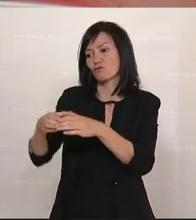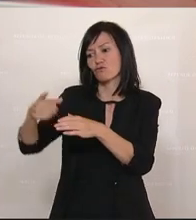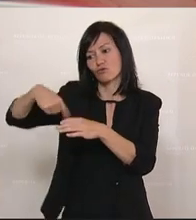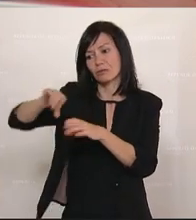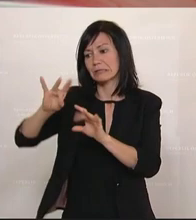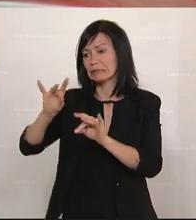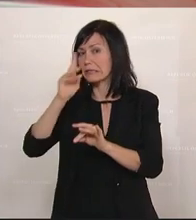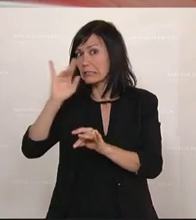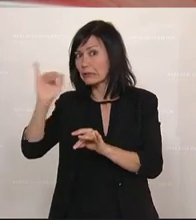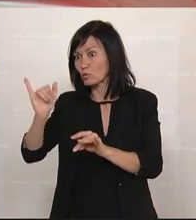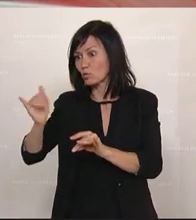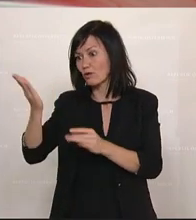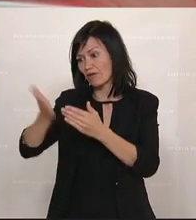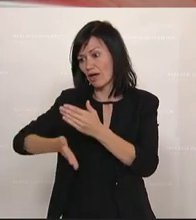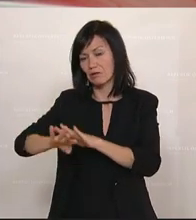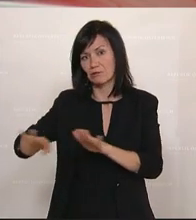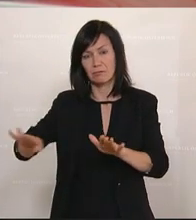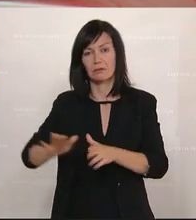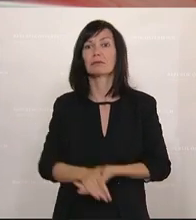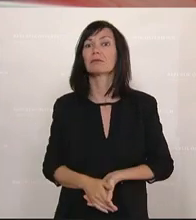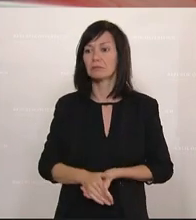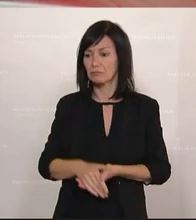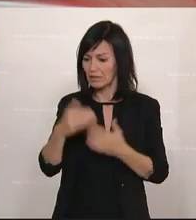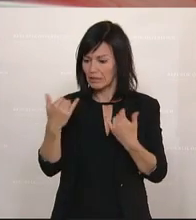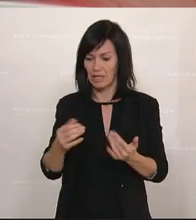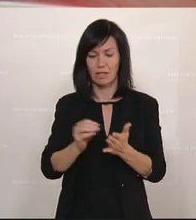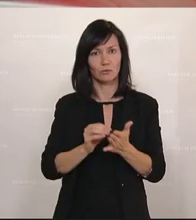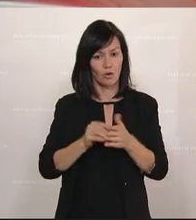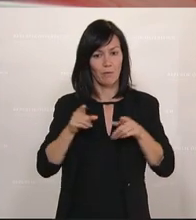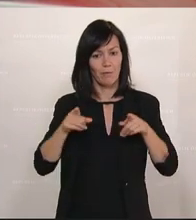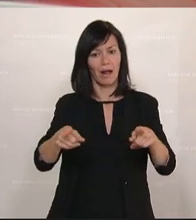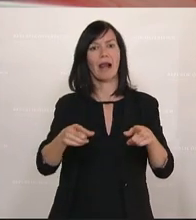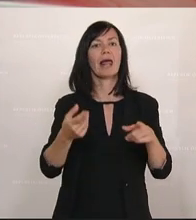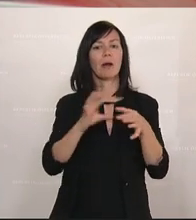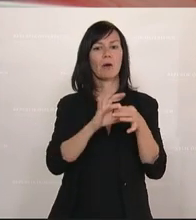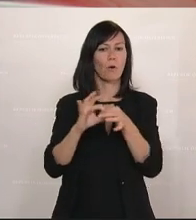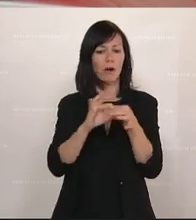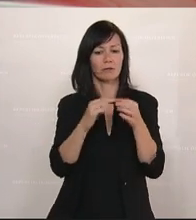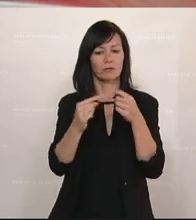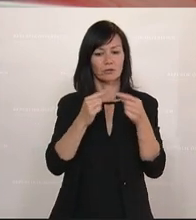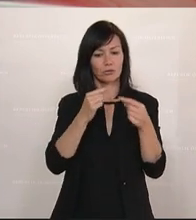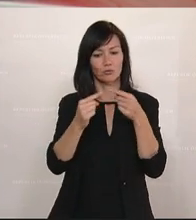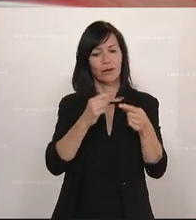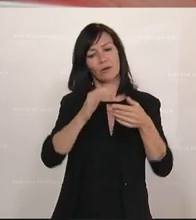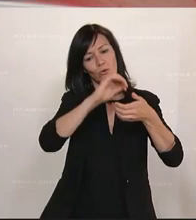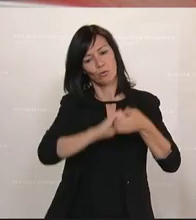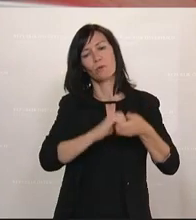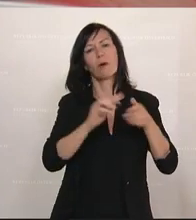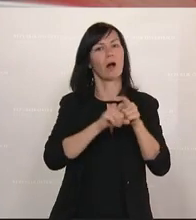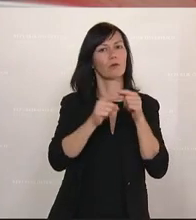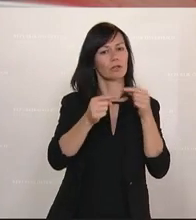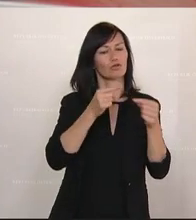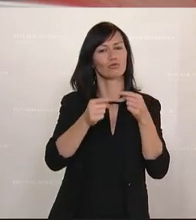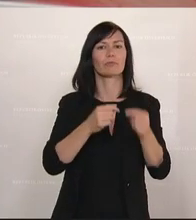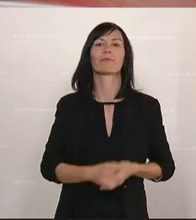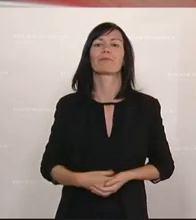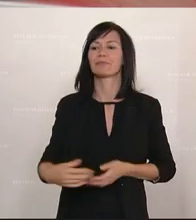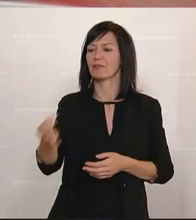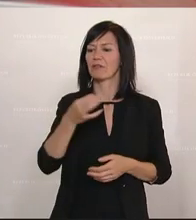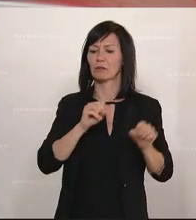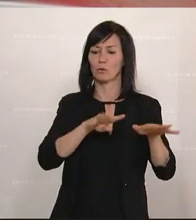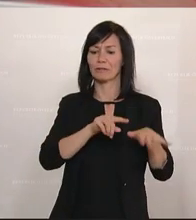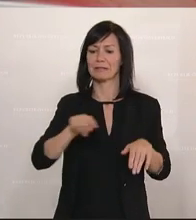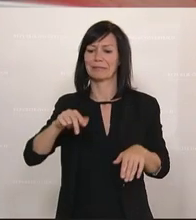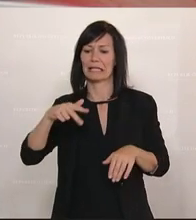10. Juni geendet hat. Dazu finden derzeit Gespräche innerhalb der Koalition bzw. mit dem Klub statt. Zu den Fragen 19 bis